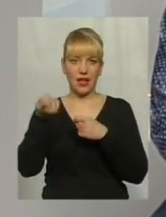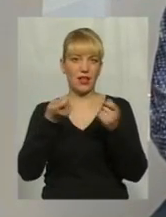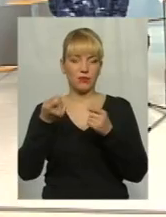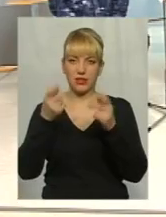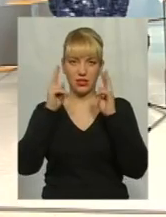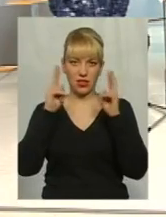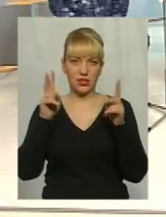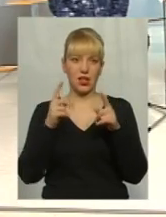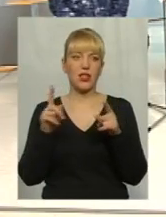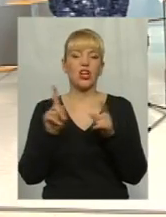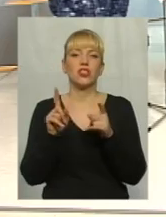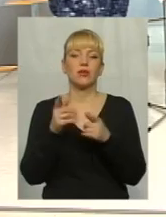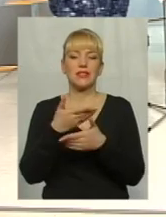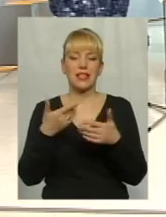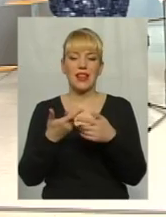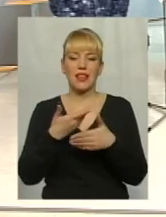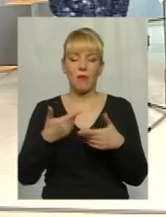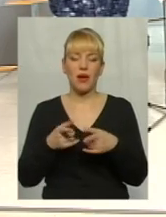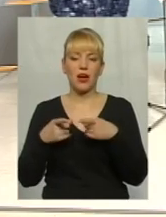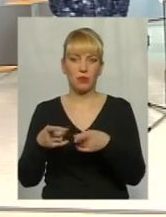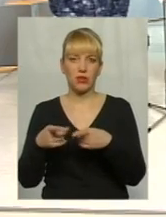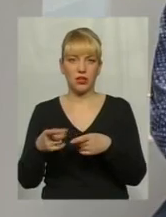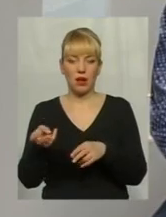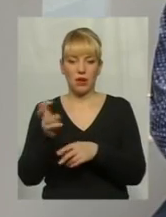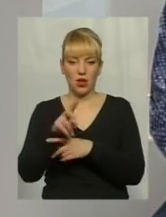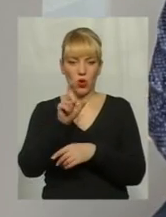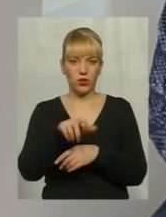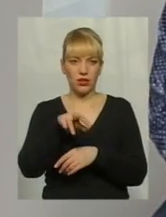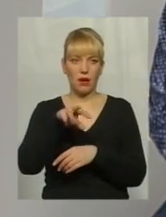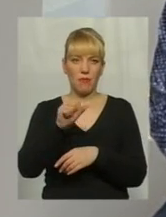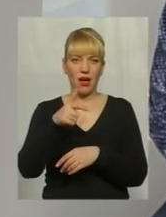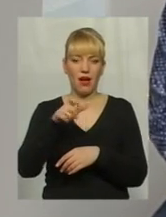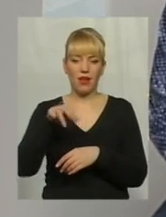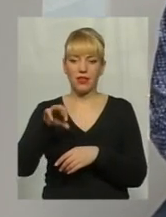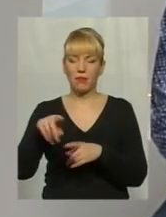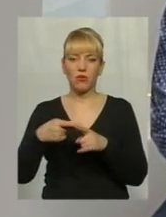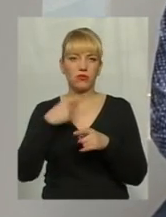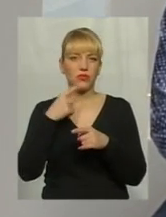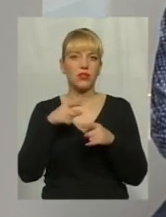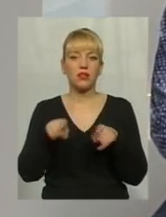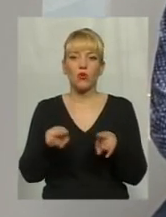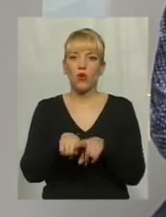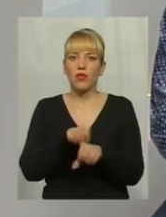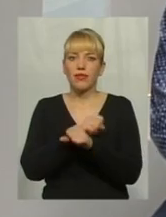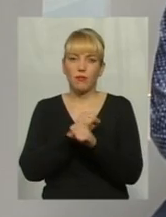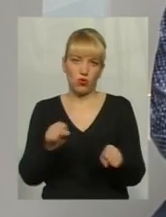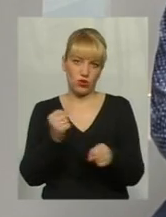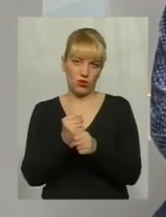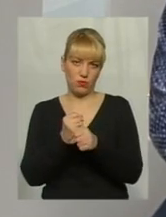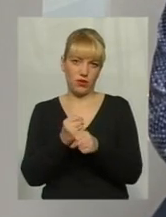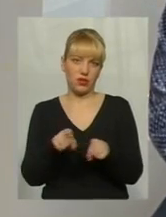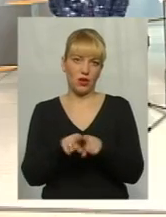нам? Приїхала людина з МАГАТЕ, подивилась це все, сказала, що на такому цього не можна таке робити, на такому обладнанні.